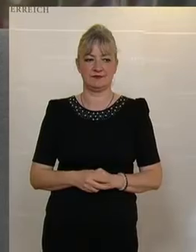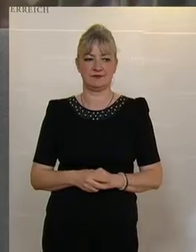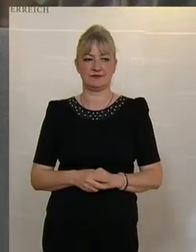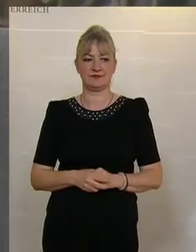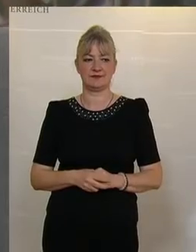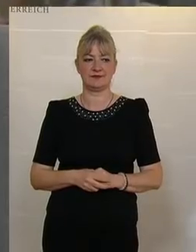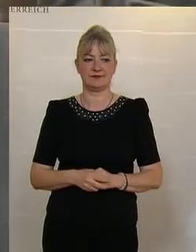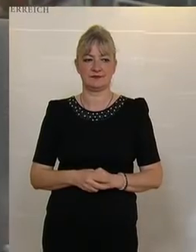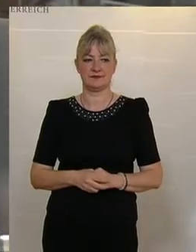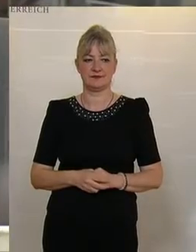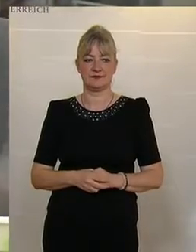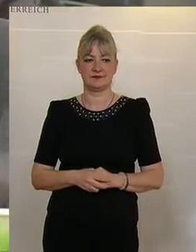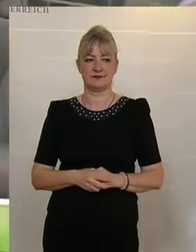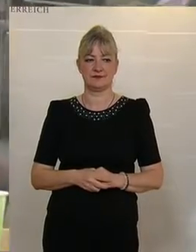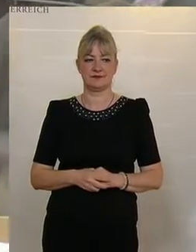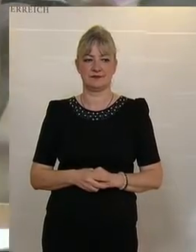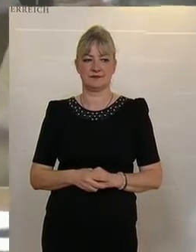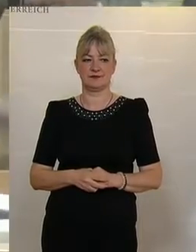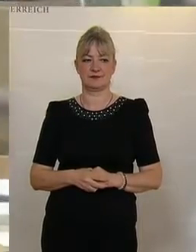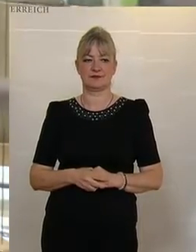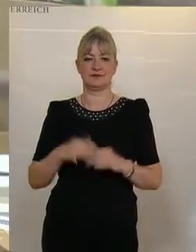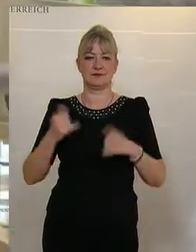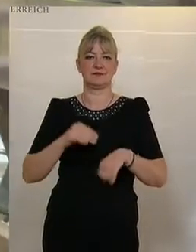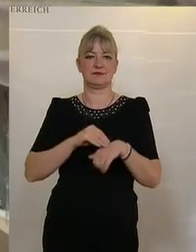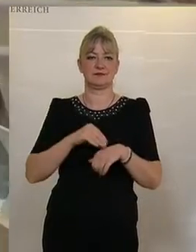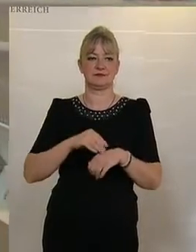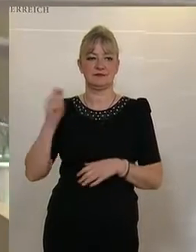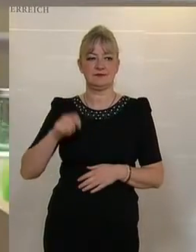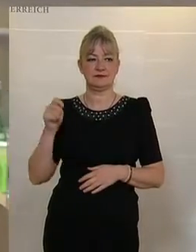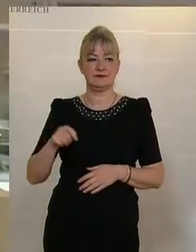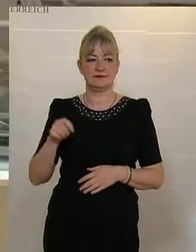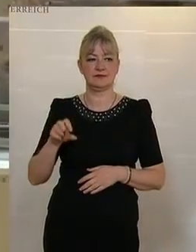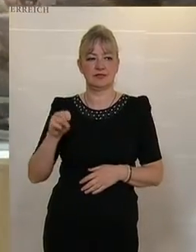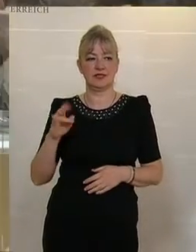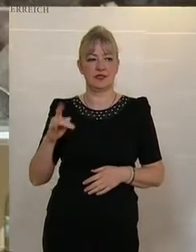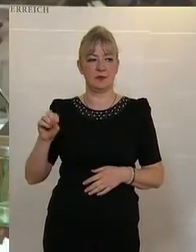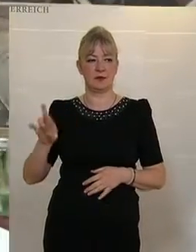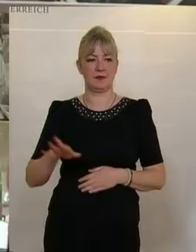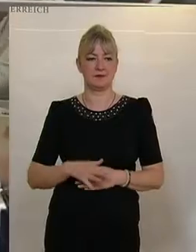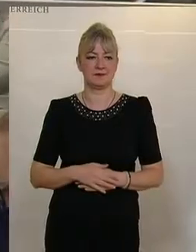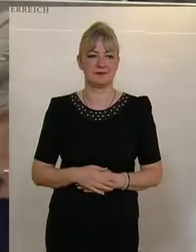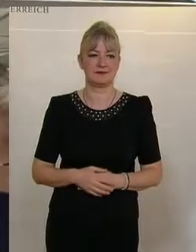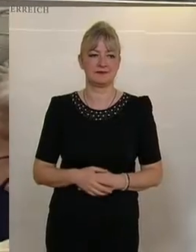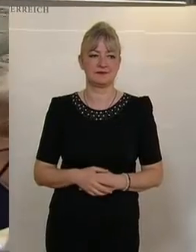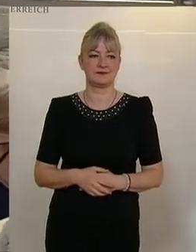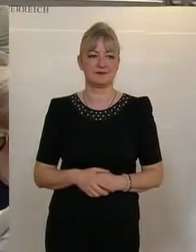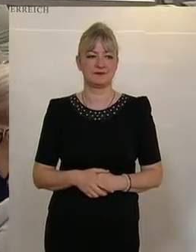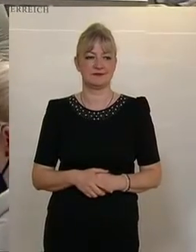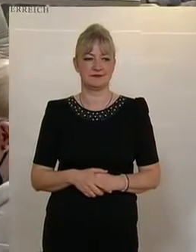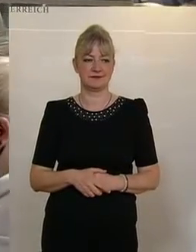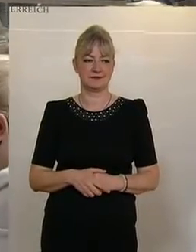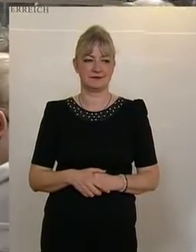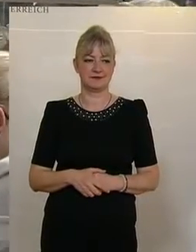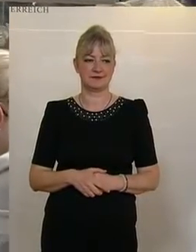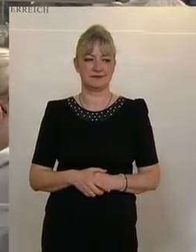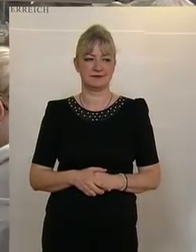Rudolf Silvan von der SPÖ, Chef der Niederschen Bau- und Holzgewerkschaft, Volkswahlsprecher